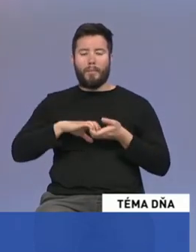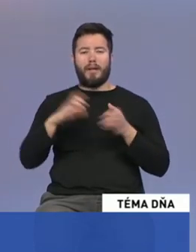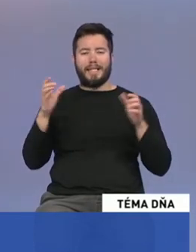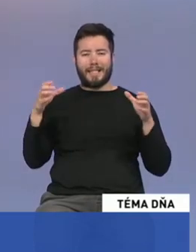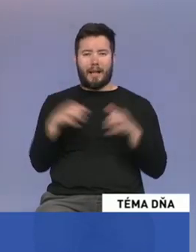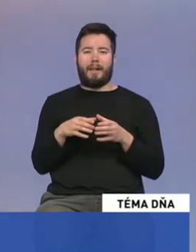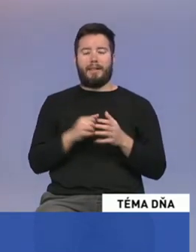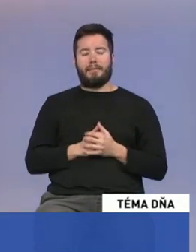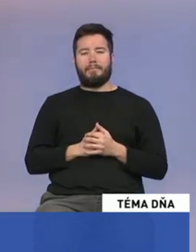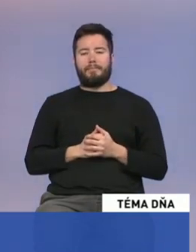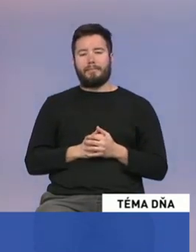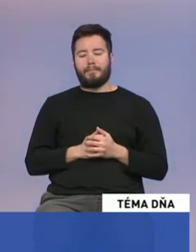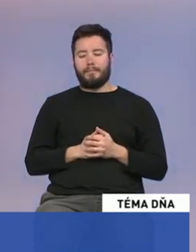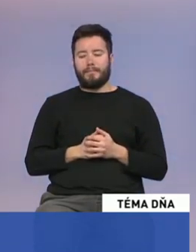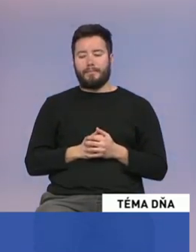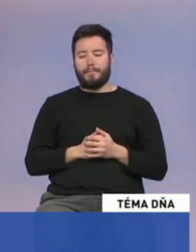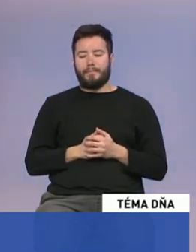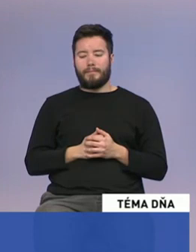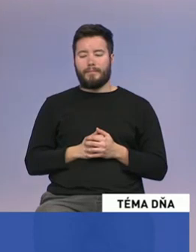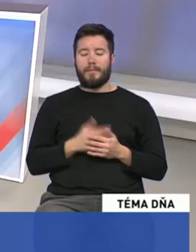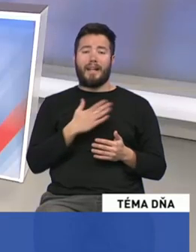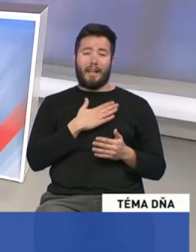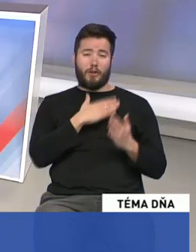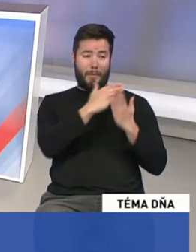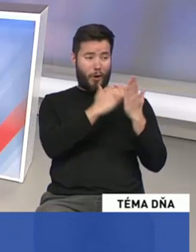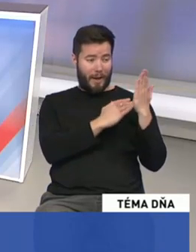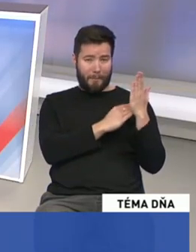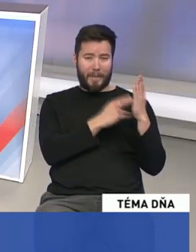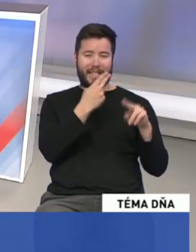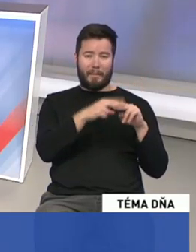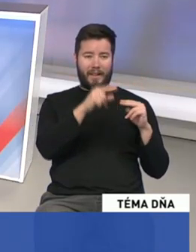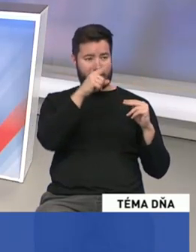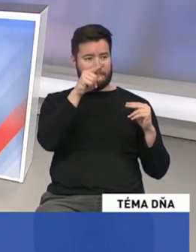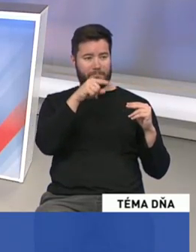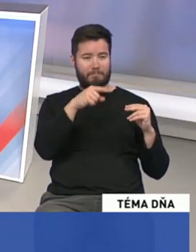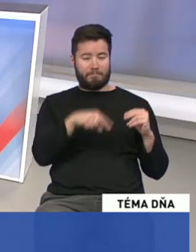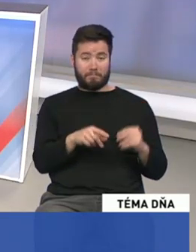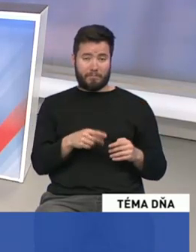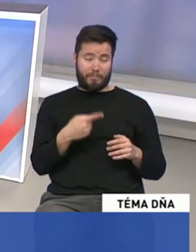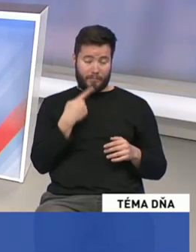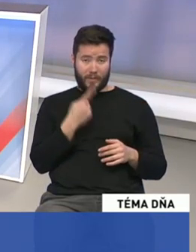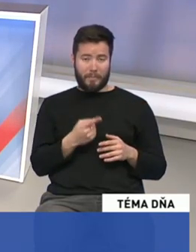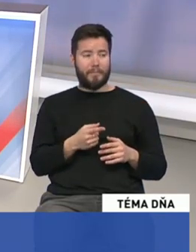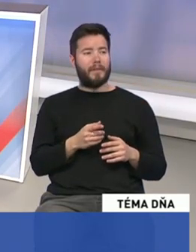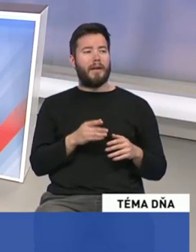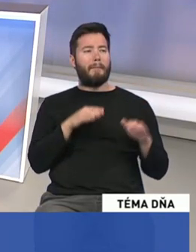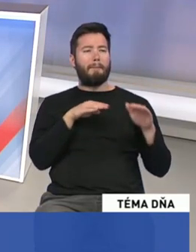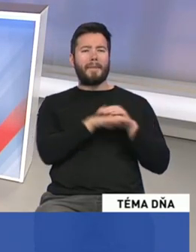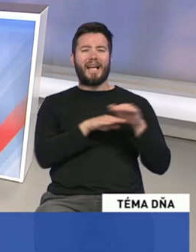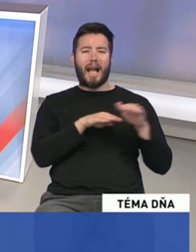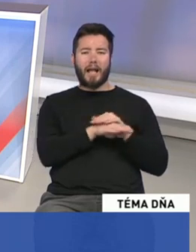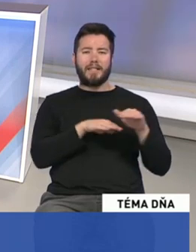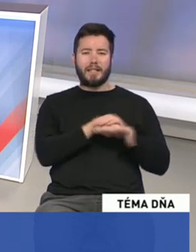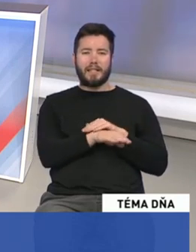Prejdem k tomu plneniu nášho programu. V Polite sa urobili sme stop migrácií, zaviedli sme